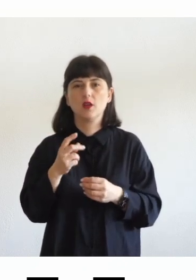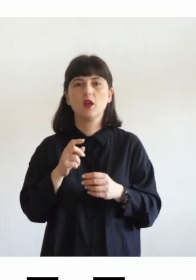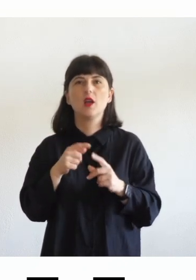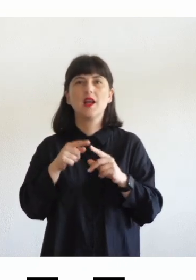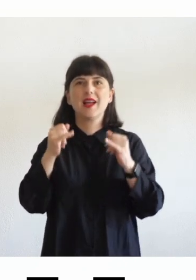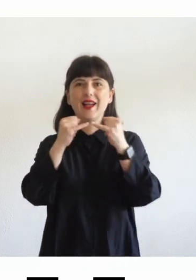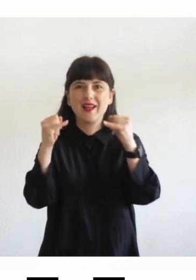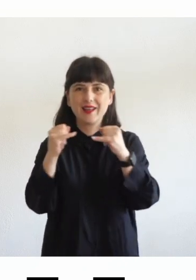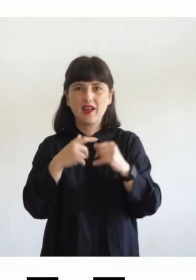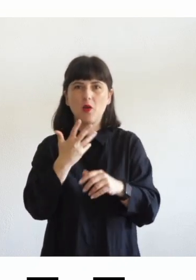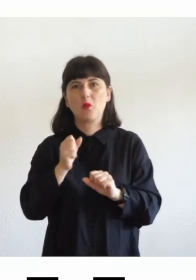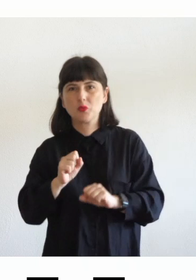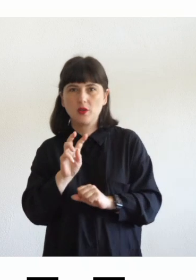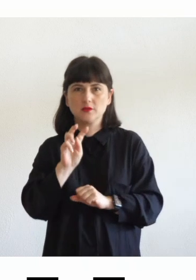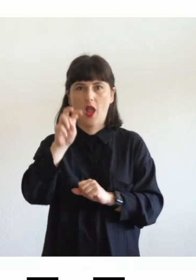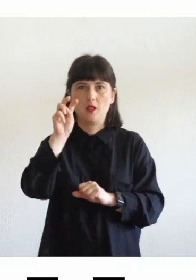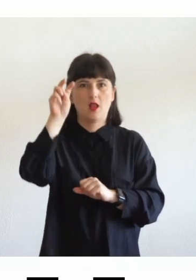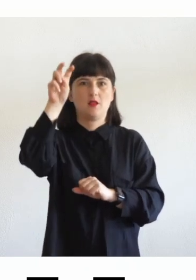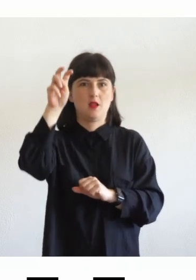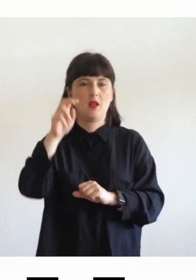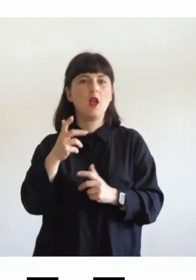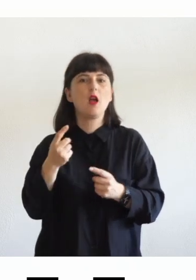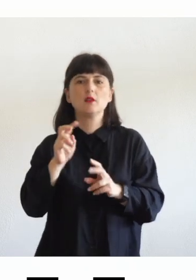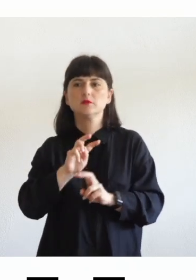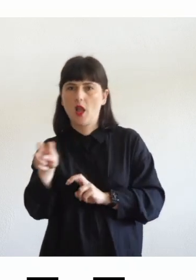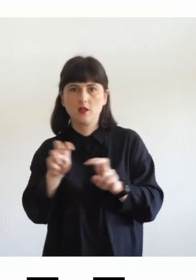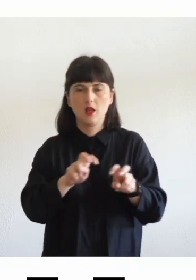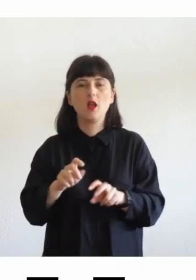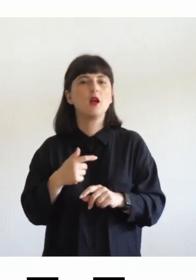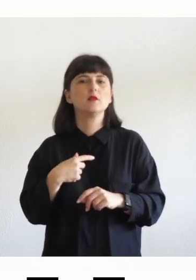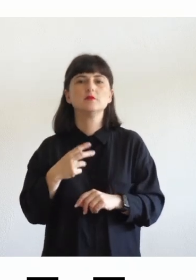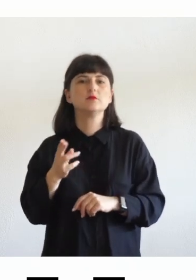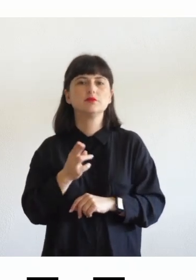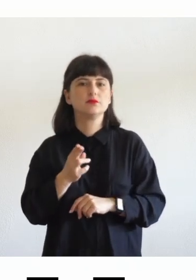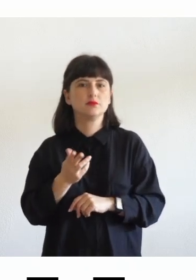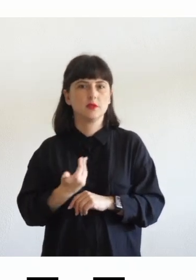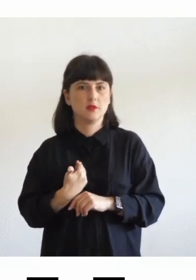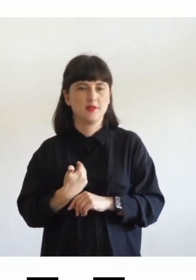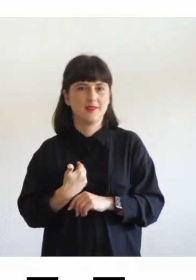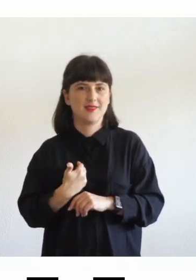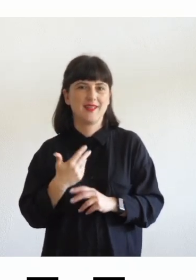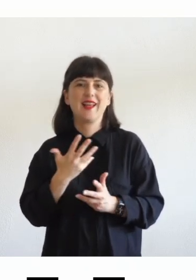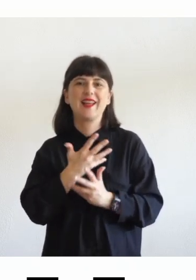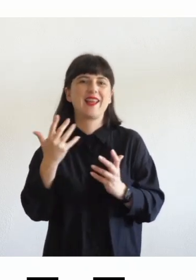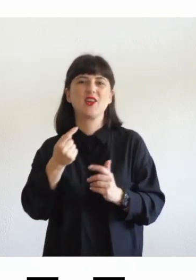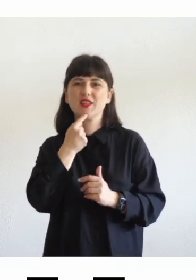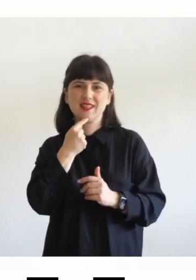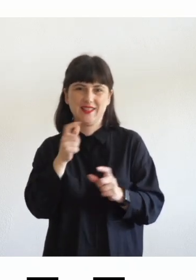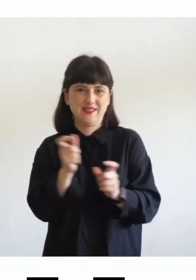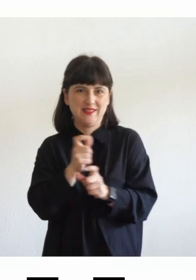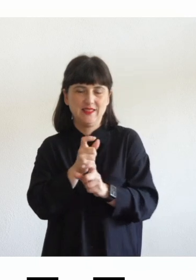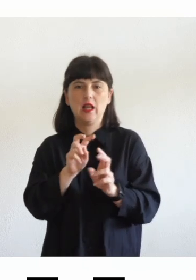di riga che sono un sintomo diciamo sintomo un effetto molto evidente della lettura del lettore